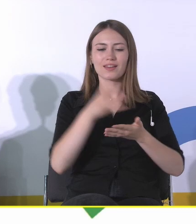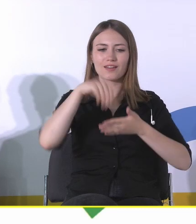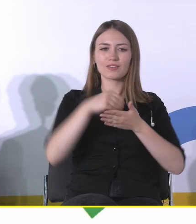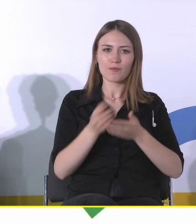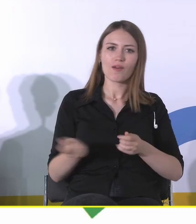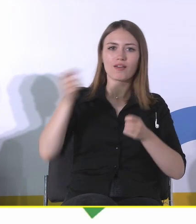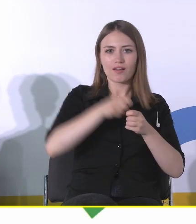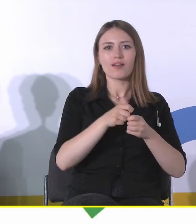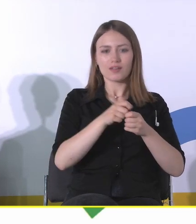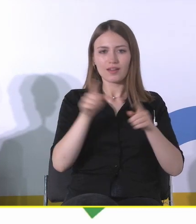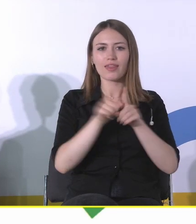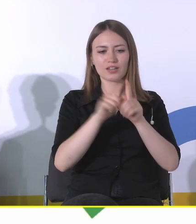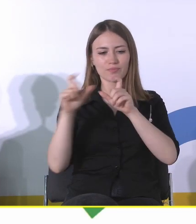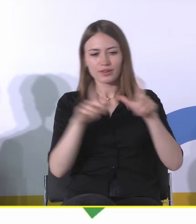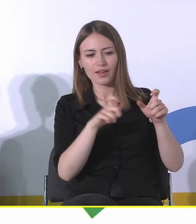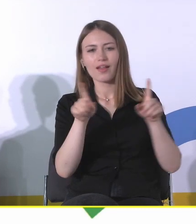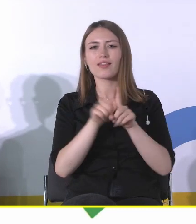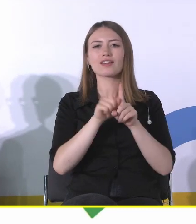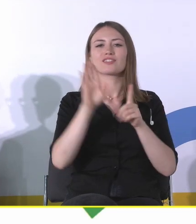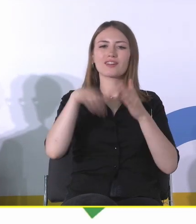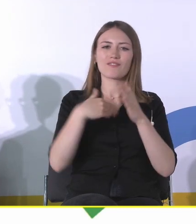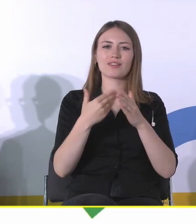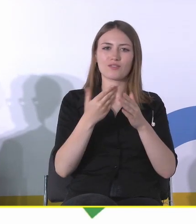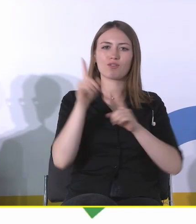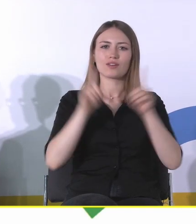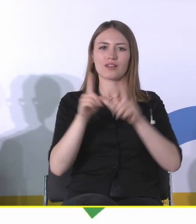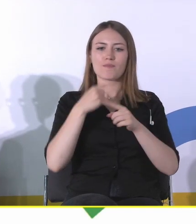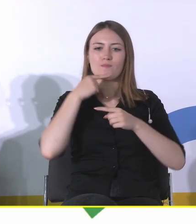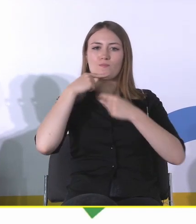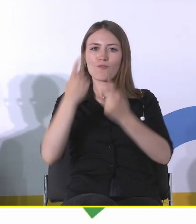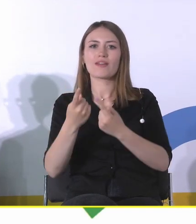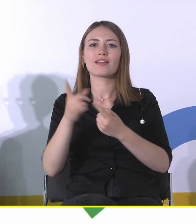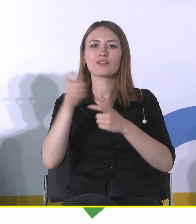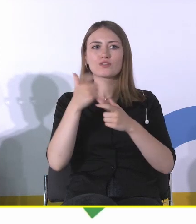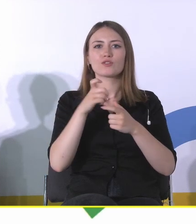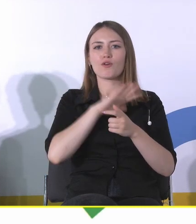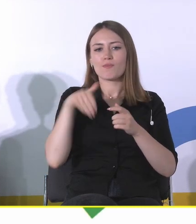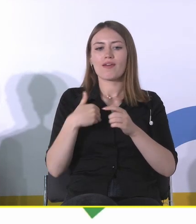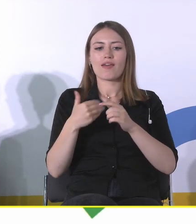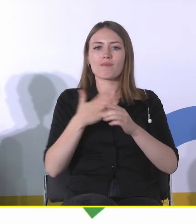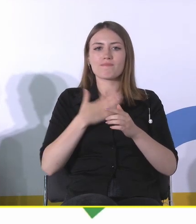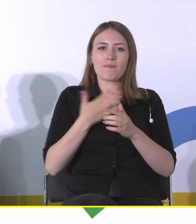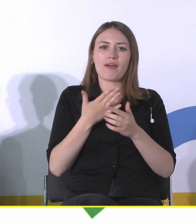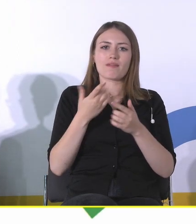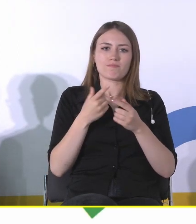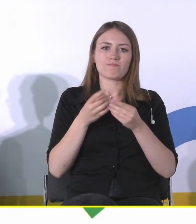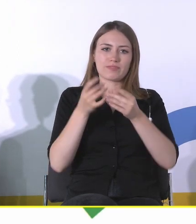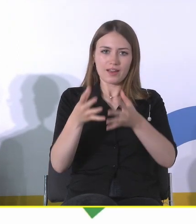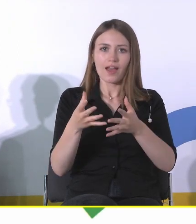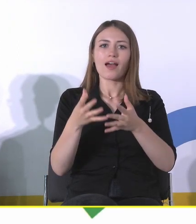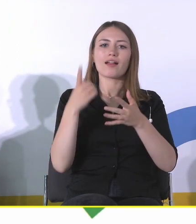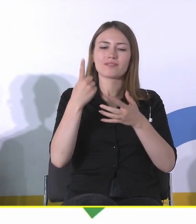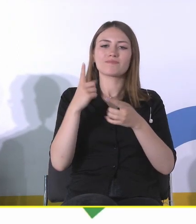także w celach propagandowych, bo bez wątpienia dziedzictwo jest też pewnego rodzaju orężem. Jest też narzędziem